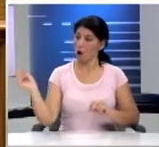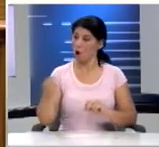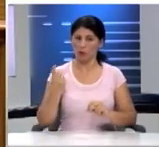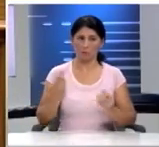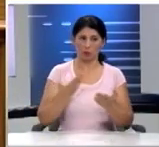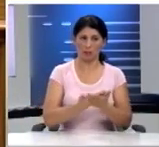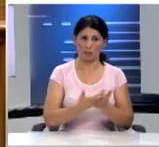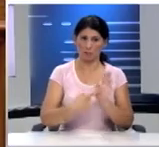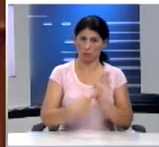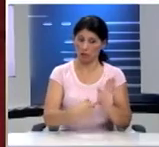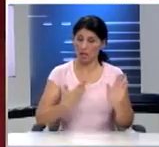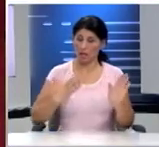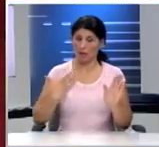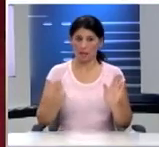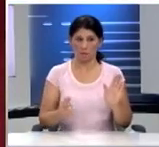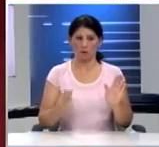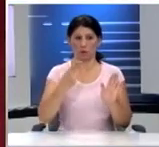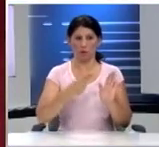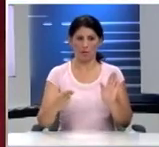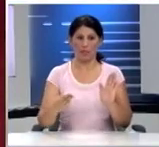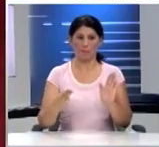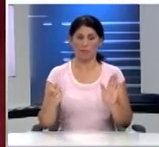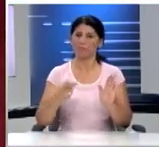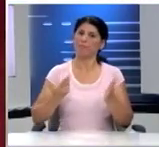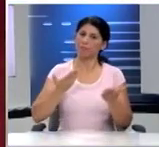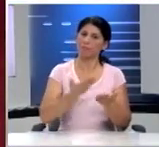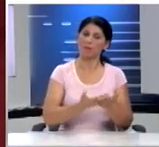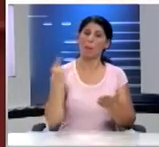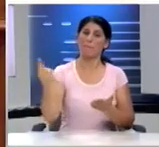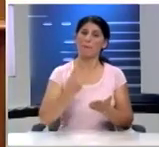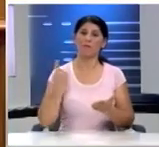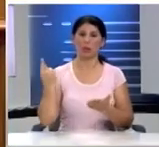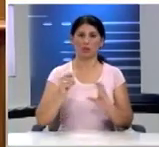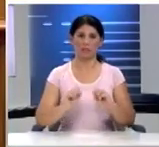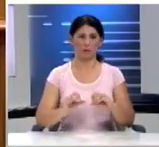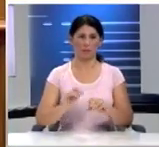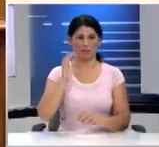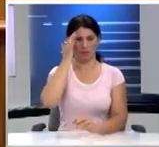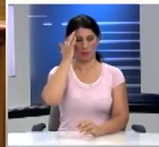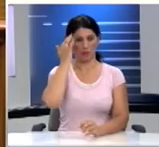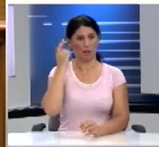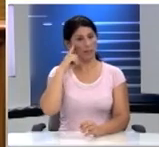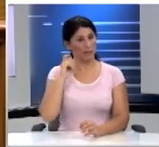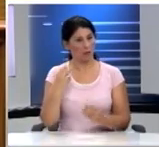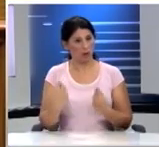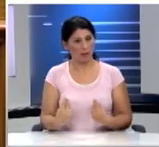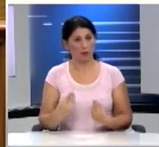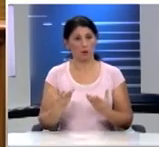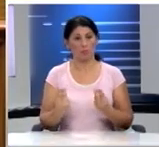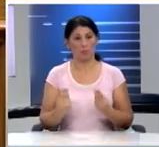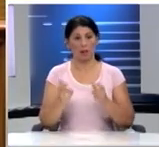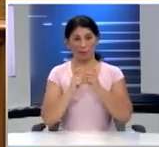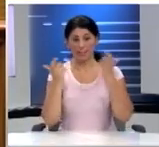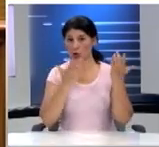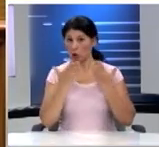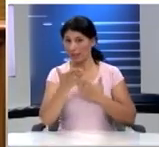χάρηκα λοιπόν πάρα πολύ με το ζήτημα το οποίο θέσατε το ζήτημα της περιβαλλοντικής εκπαίδευσης ξέρω καλά ότι πολλά από τα